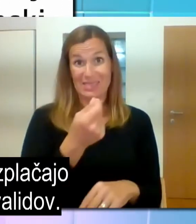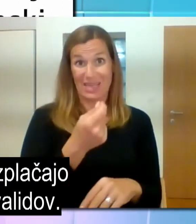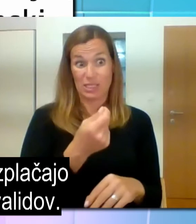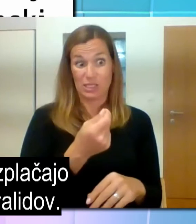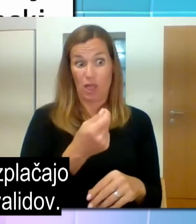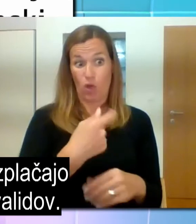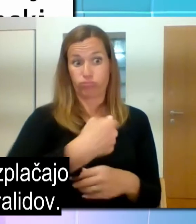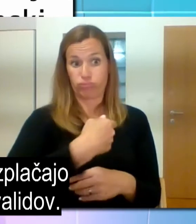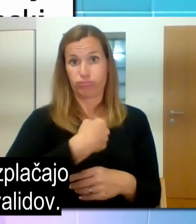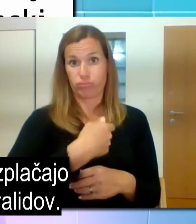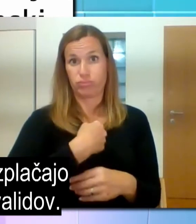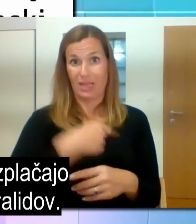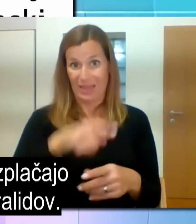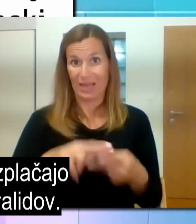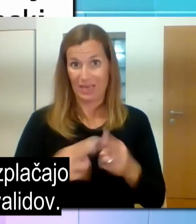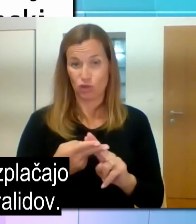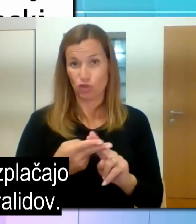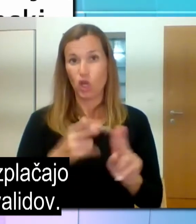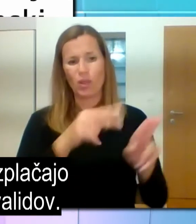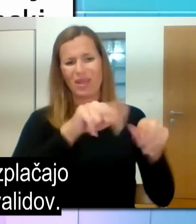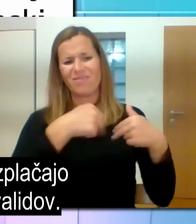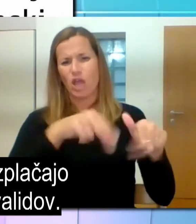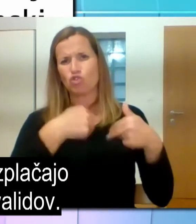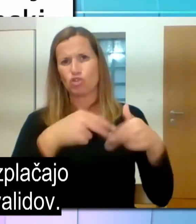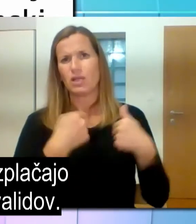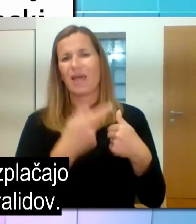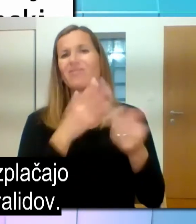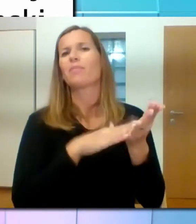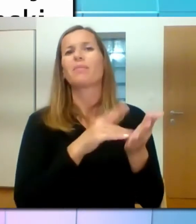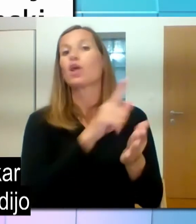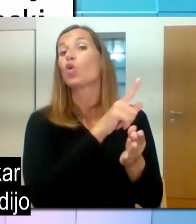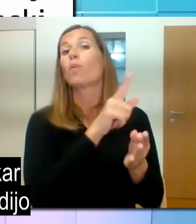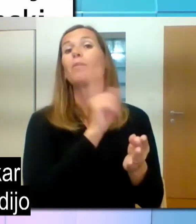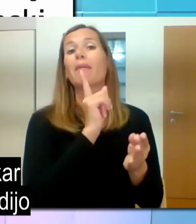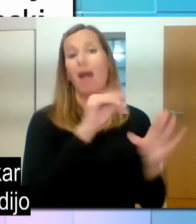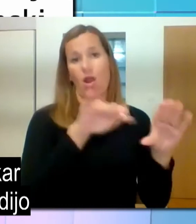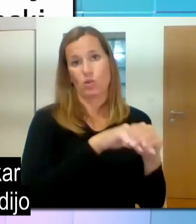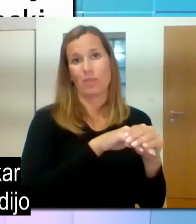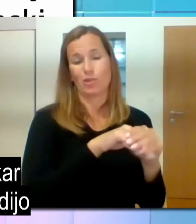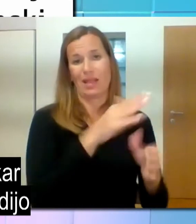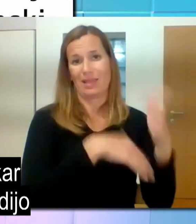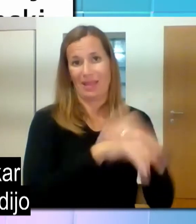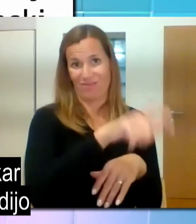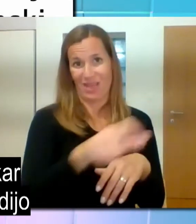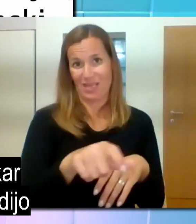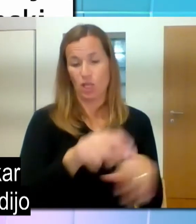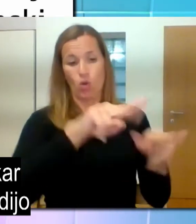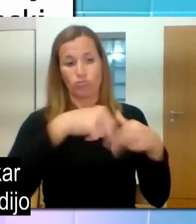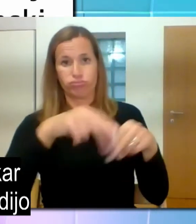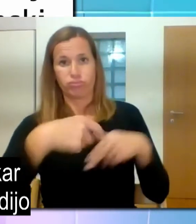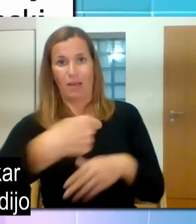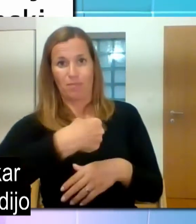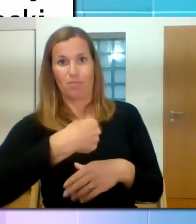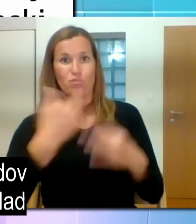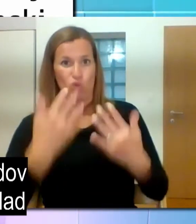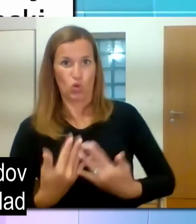proračun sklada, se pa izplačajo v spodbode za zaposlovanje invalidov. Tako da vse tisto dobro, kar podjetje za